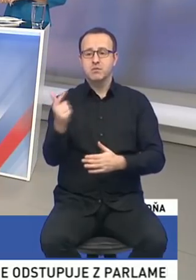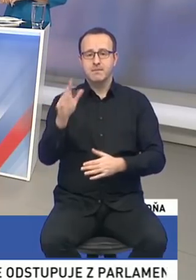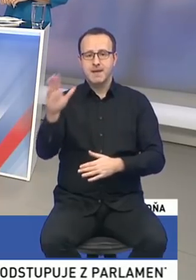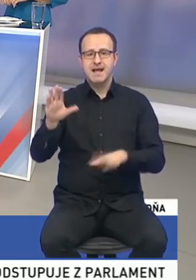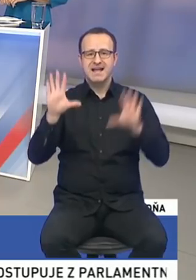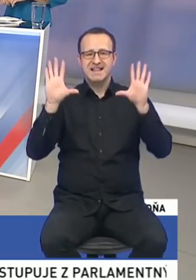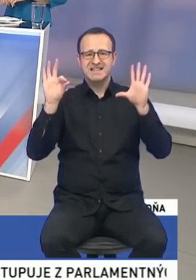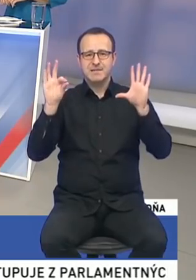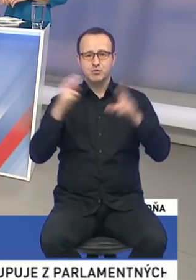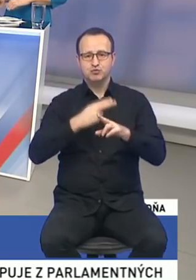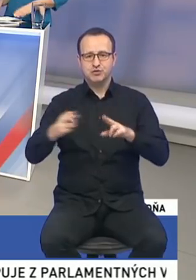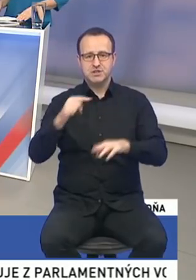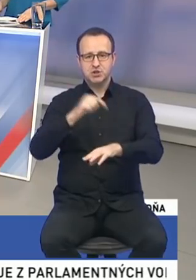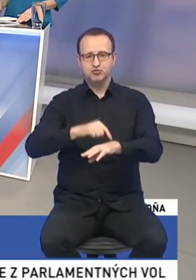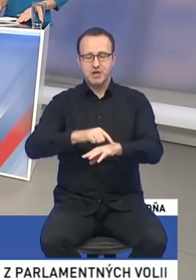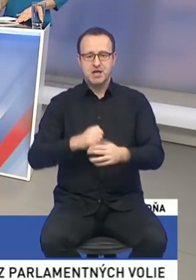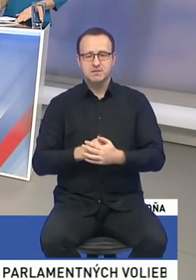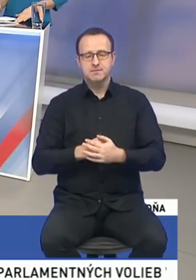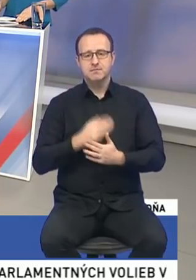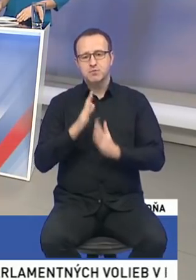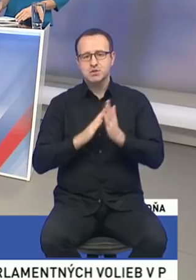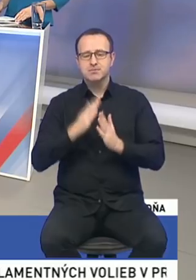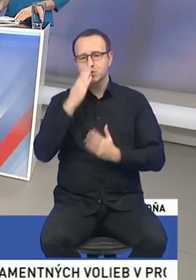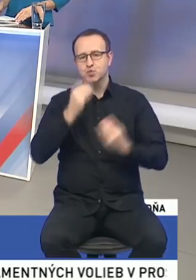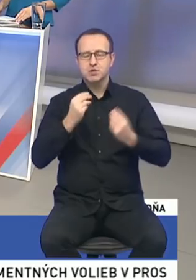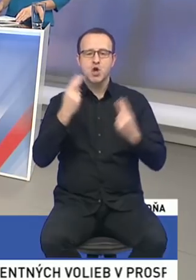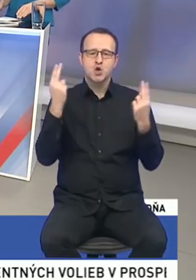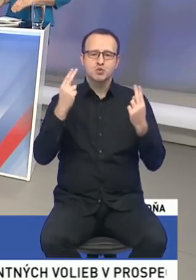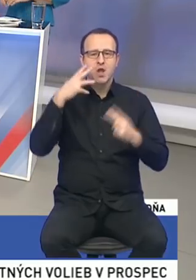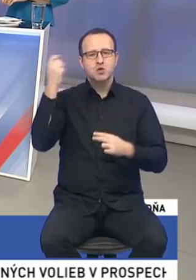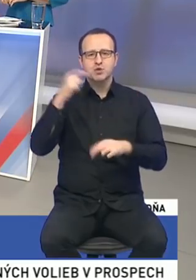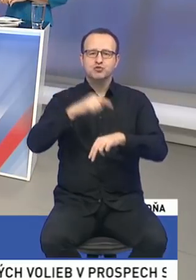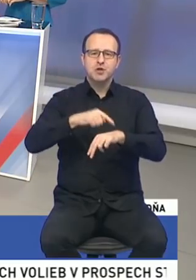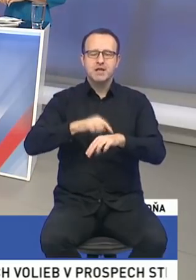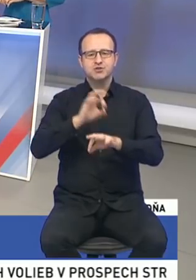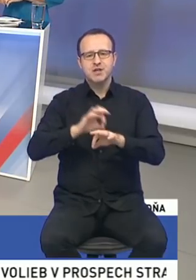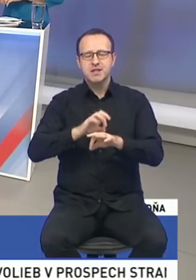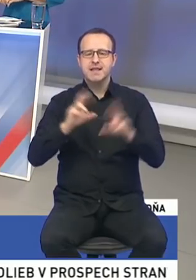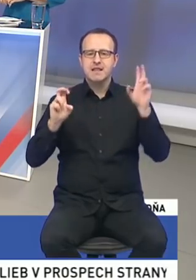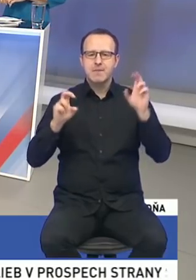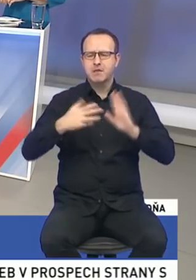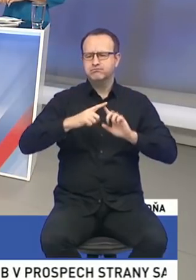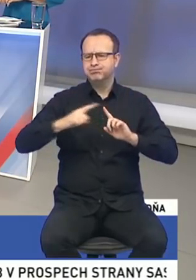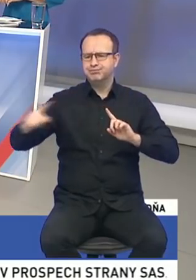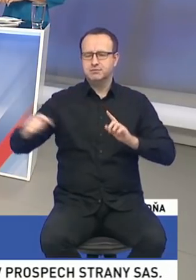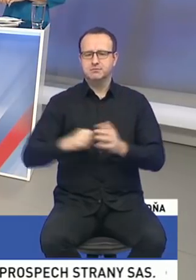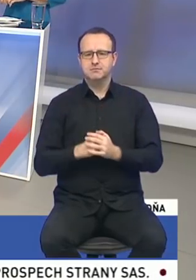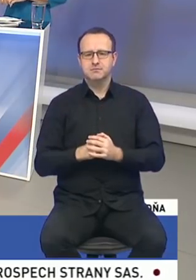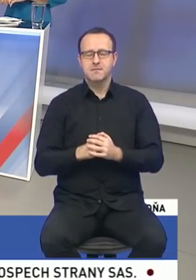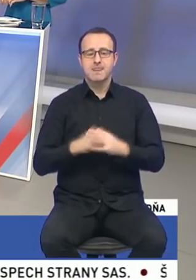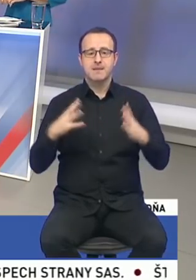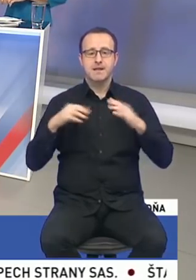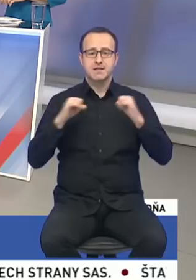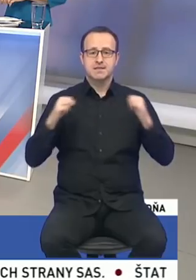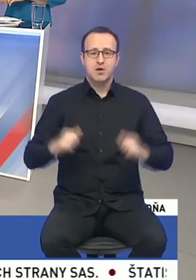10 minút čistého času. Nie je to až tak veľa, takže skúste s ním rozumne hospodáriť. Naozaj by sme stihli tých tém prebrať čím viac. A môžeme začať. Pani Saková,